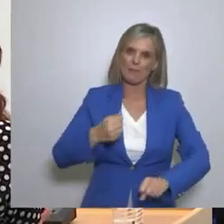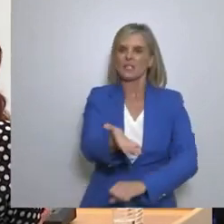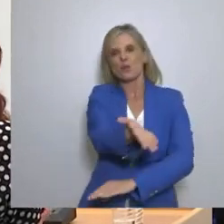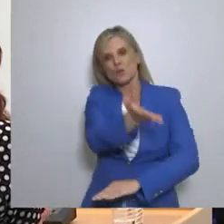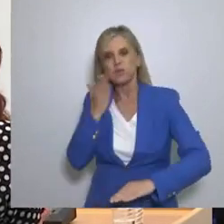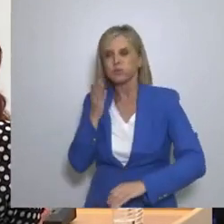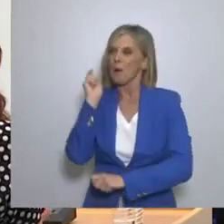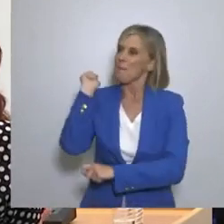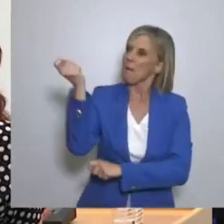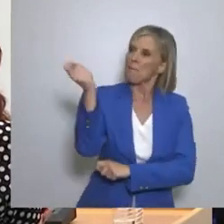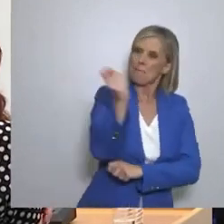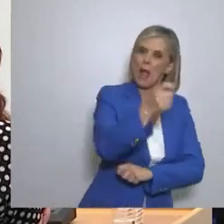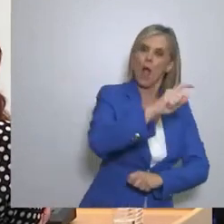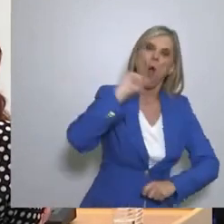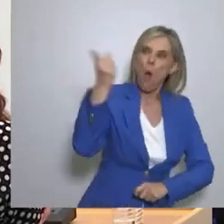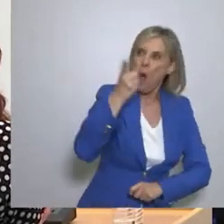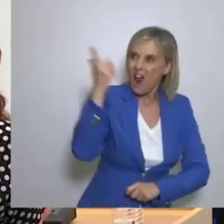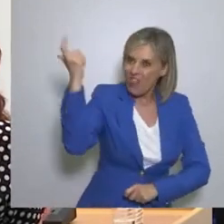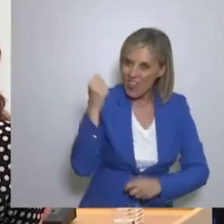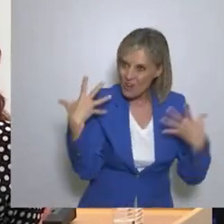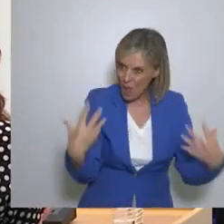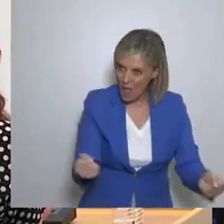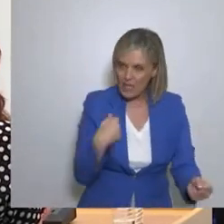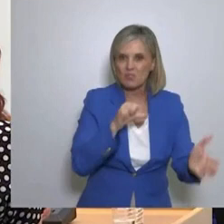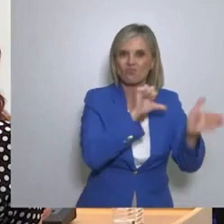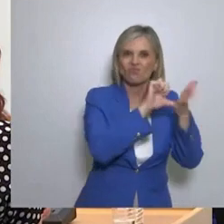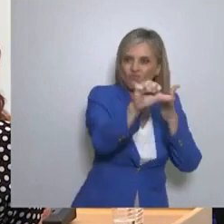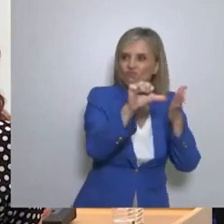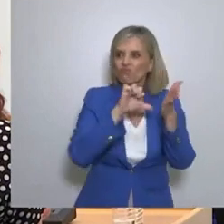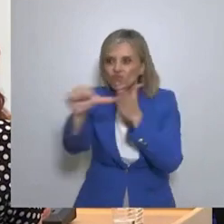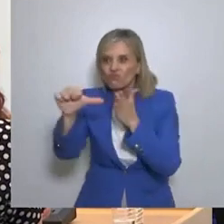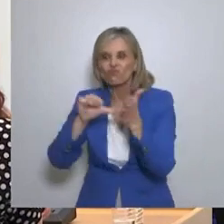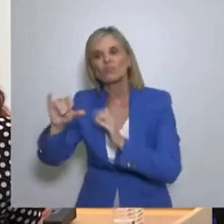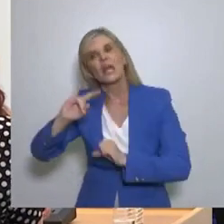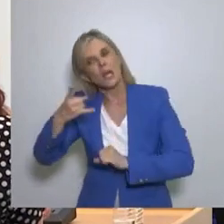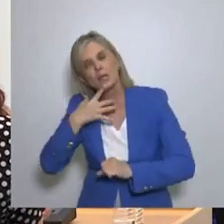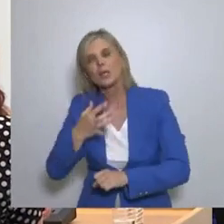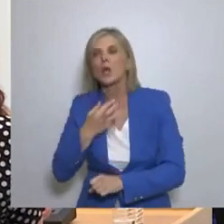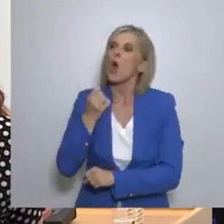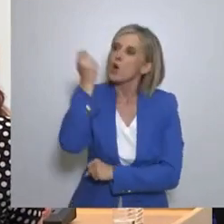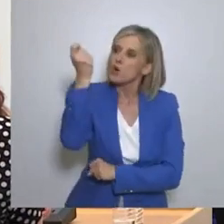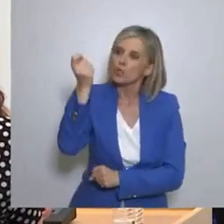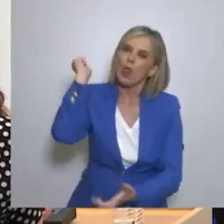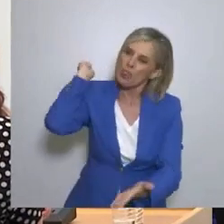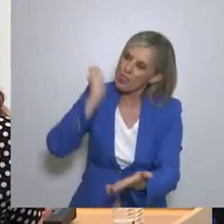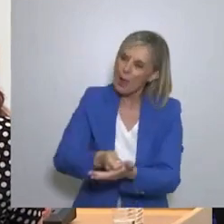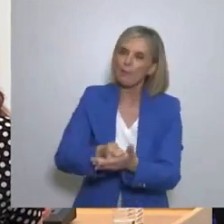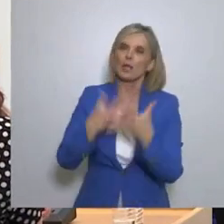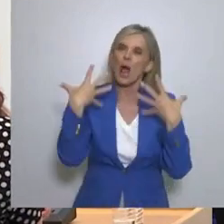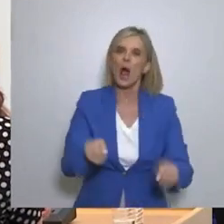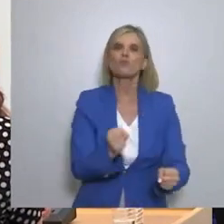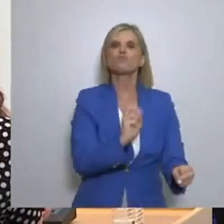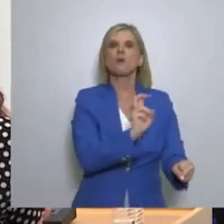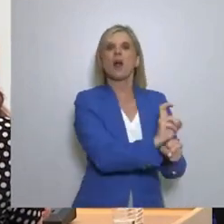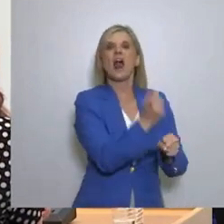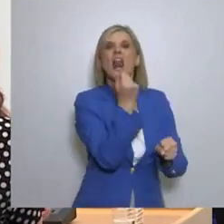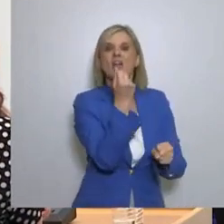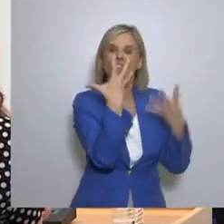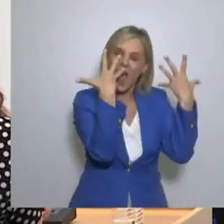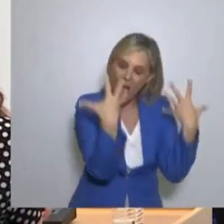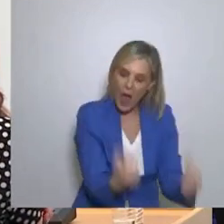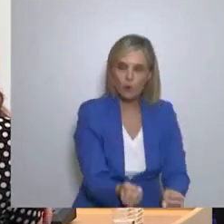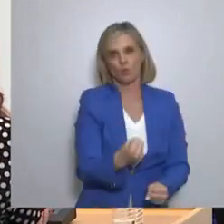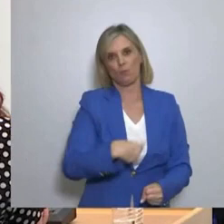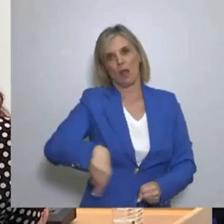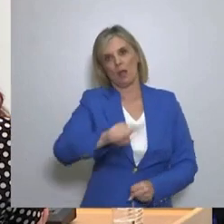δάνειο Εάν και εφόσον υπάρχει Και όλους αυτούς τους ευθύνοντες Που ευθύνονται για όλη αυτή την κατάσταση σήμερα Και όλων αυτών των νόμων Και την